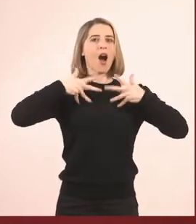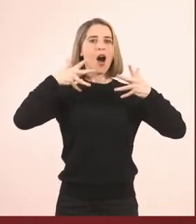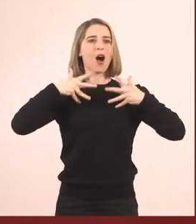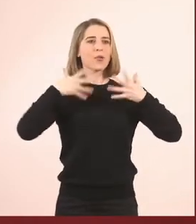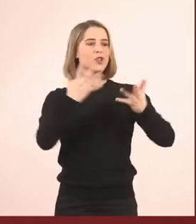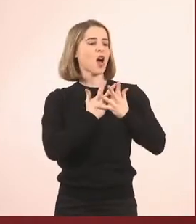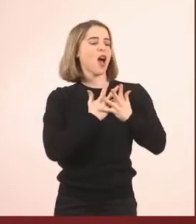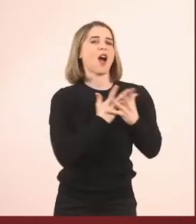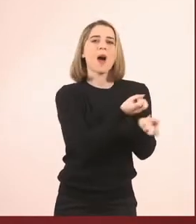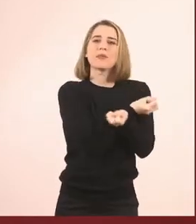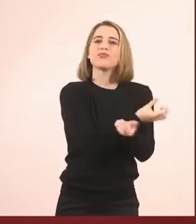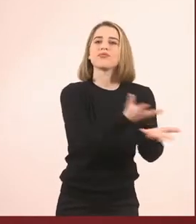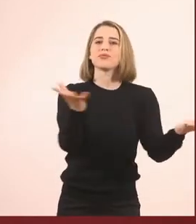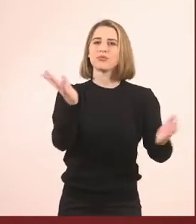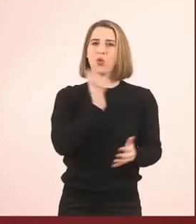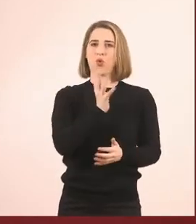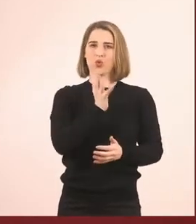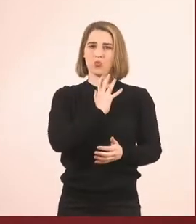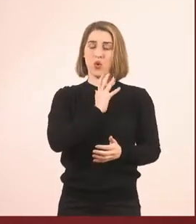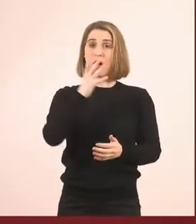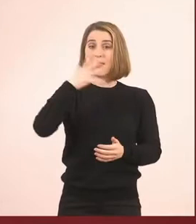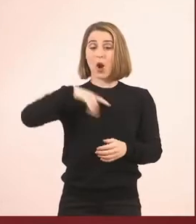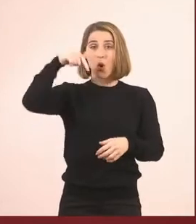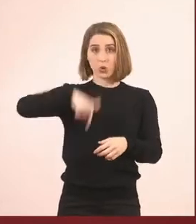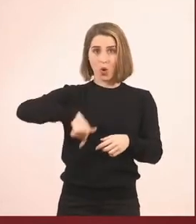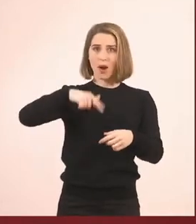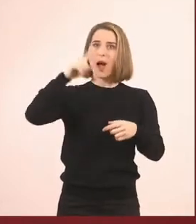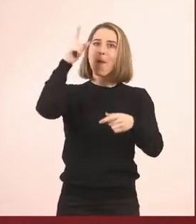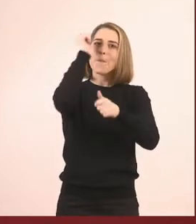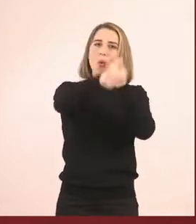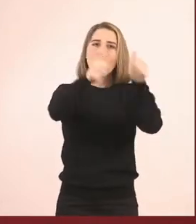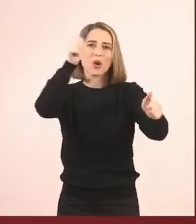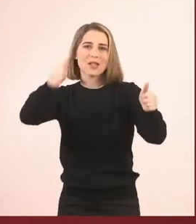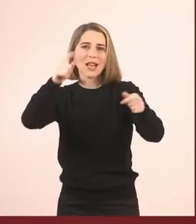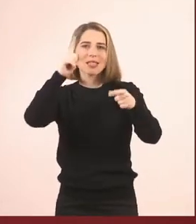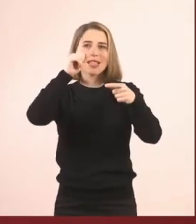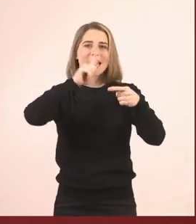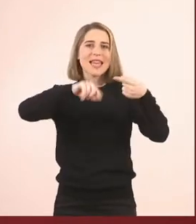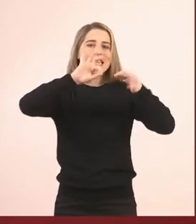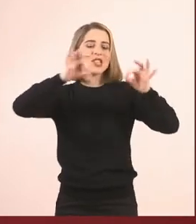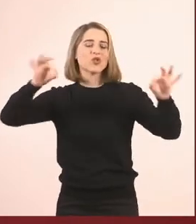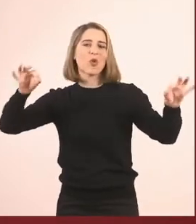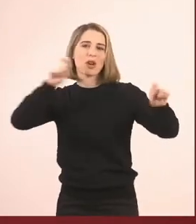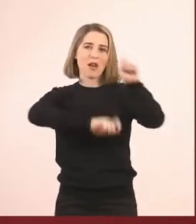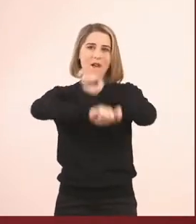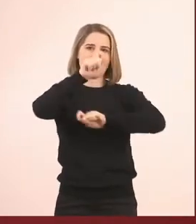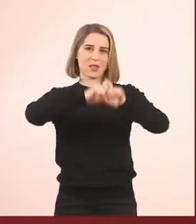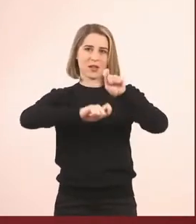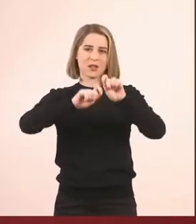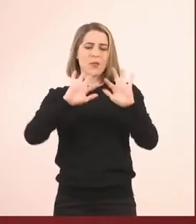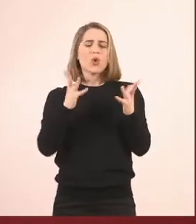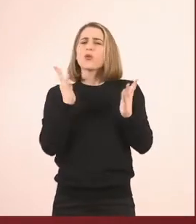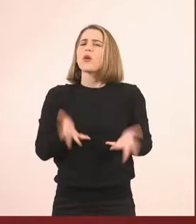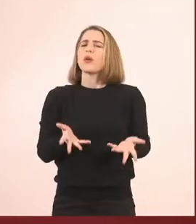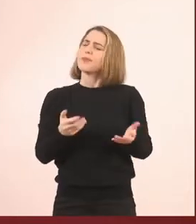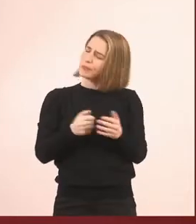αγαπάει τον κόσμο. Εγώ θέλω να φτιάξουμε τη δική μας ιστορία, έτσι, μέσα από τη θεατρική γραφή. Με ποιον τρόπο μπορούμε να το κάνουμε. Αυτόν τον